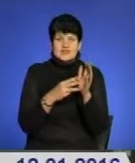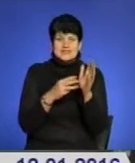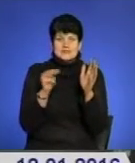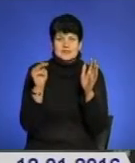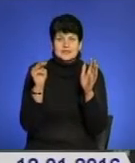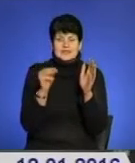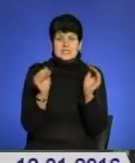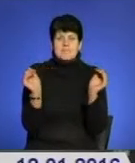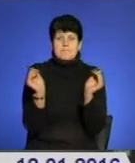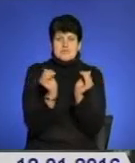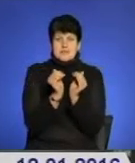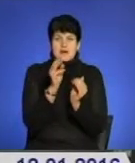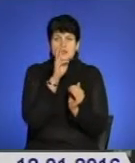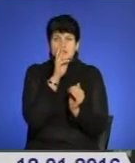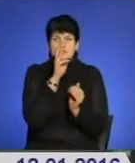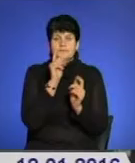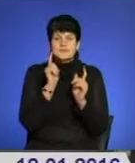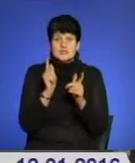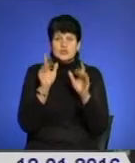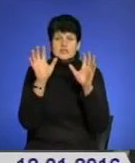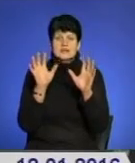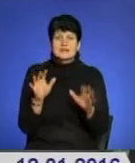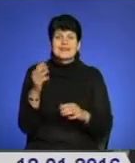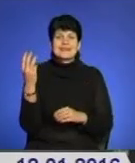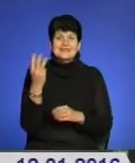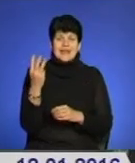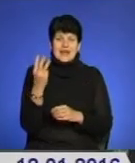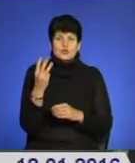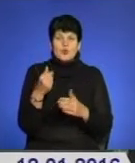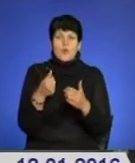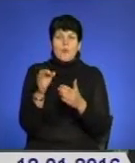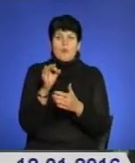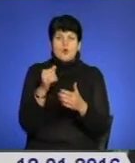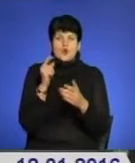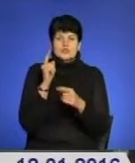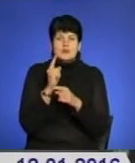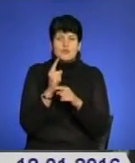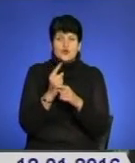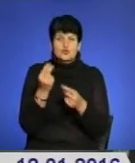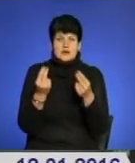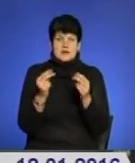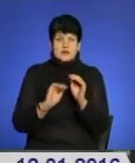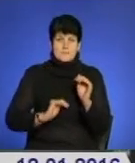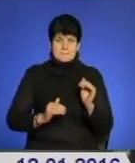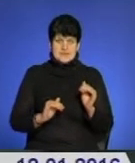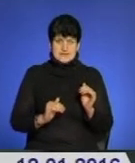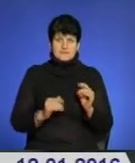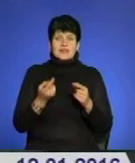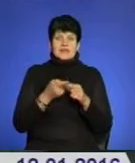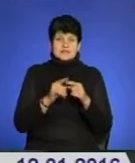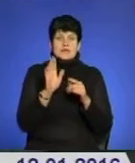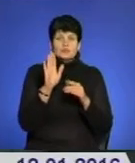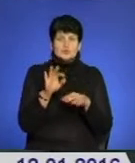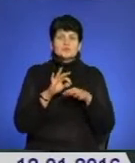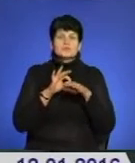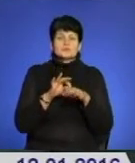мінімальних заробітних плат, згідно статті 3 закону України про заборону грального бізнесу. Однак це буде здійснюватися